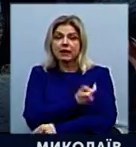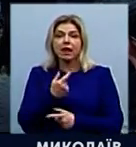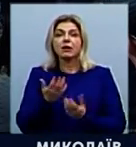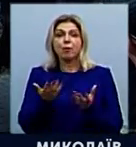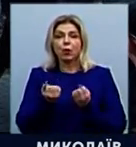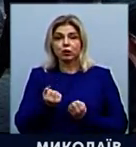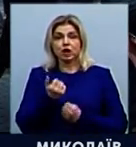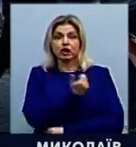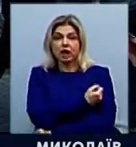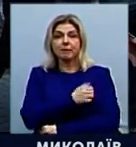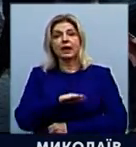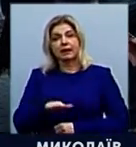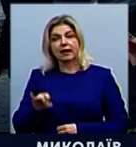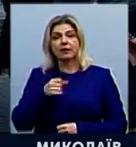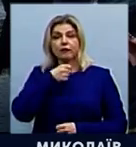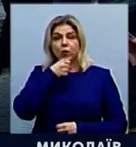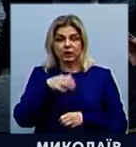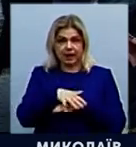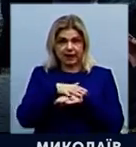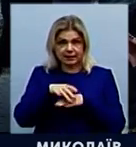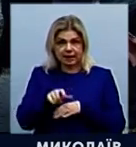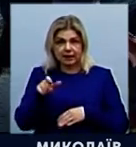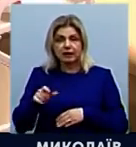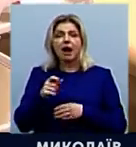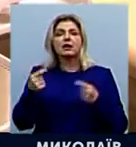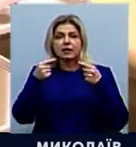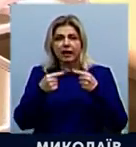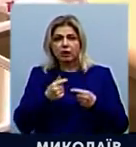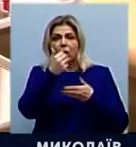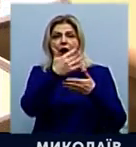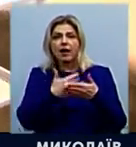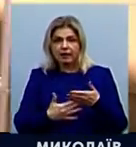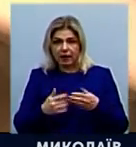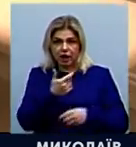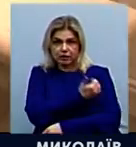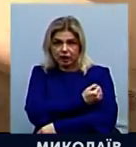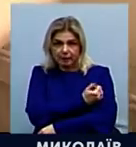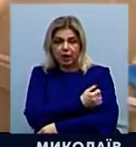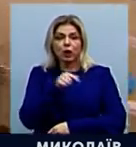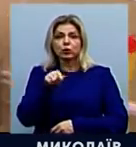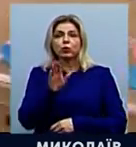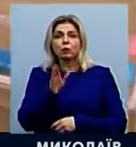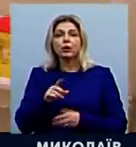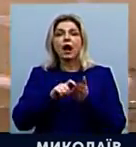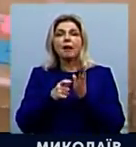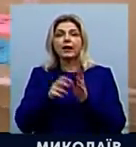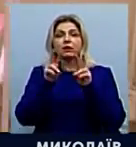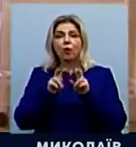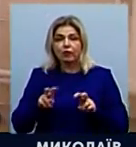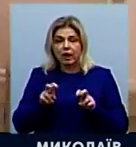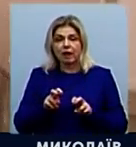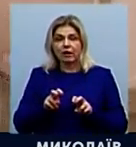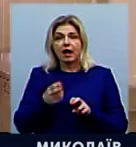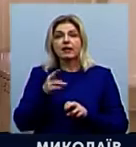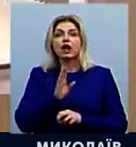дитяче та доросле населення згідно календаря щеплень. Тут буде функціонувати оглядовий